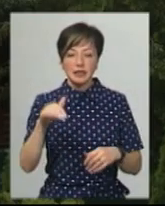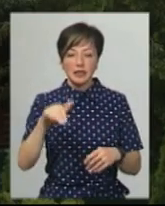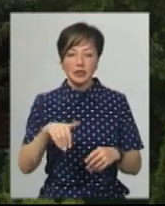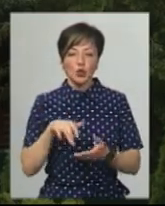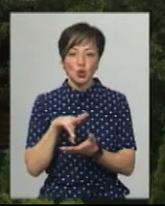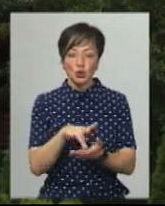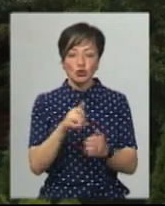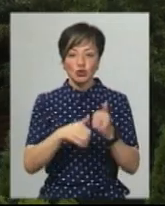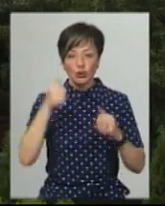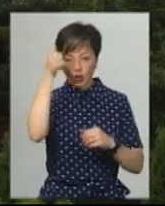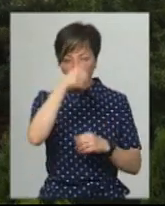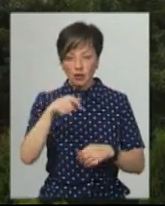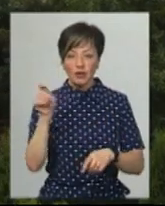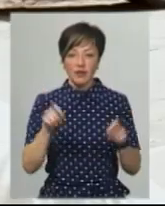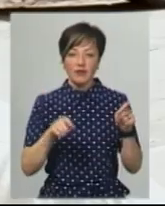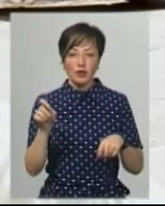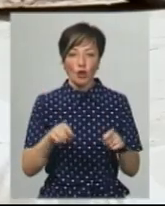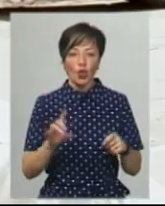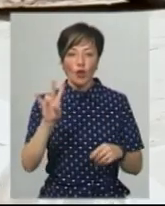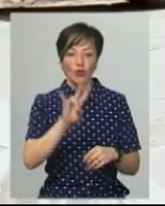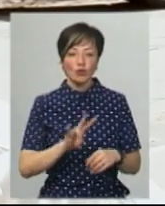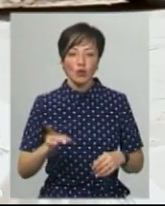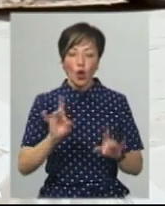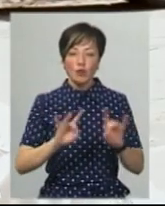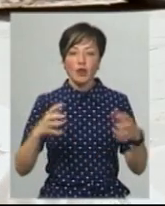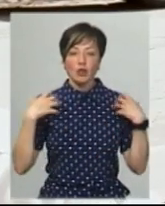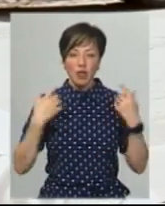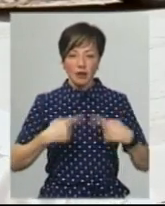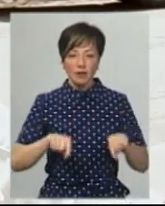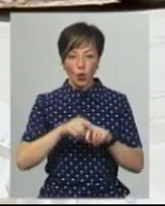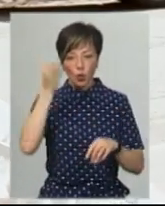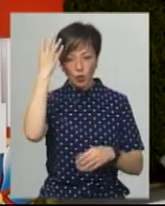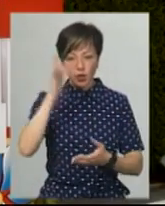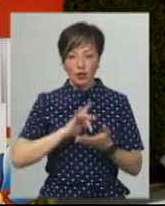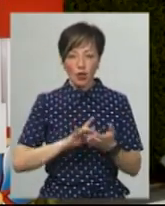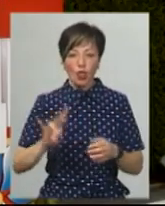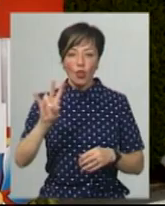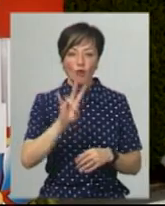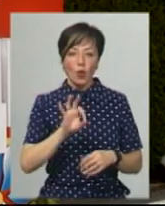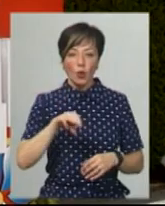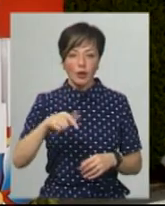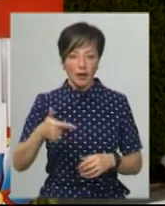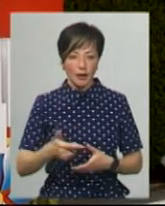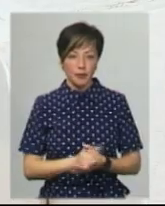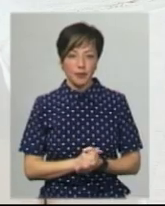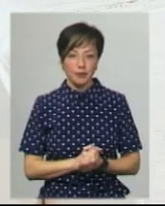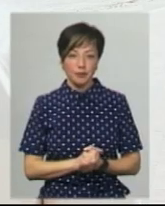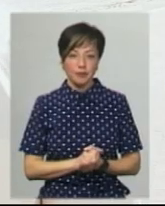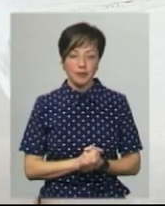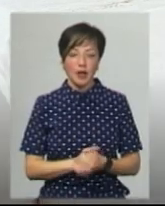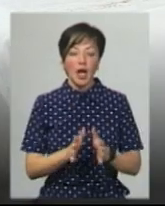туристів щорічно відвідують Новоушицький район, розповів начальник відділу культури та туризму Новоушицької ОТГ Вадим Сідлецький.